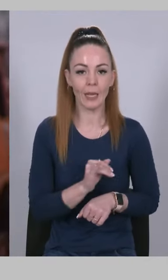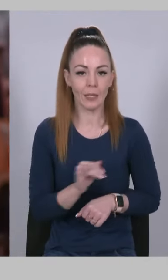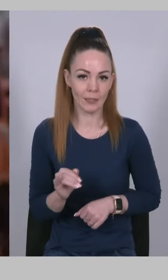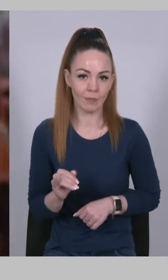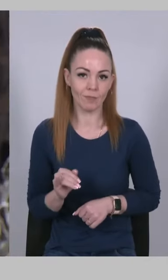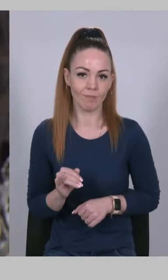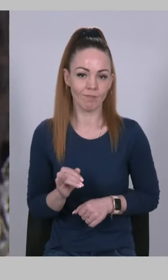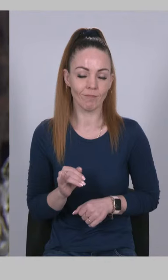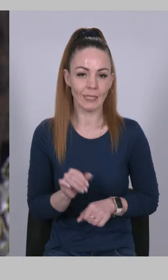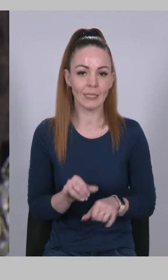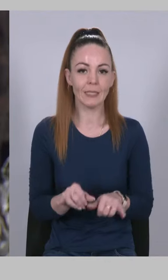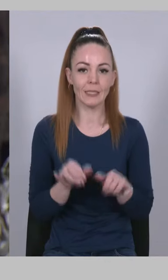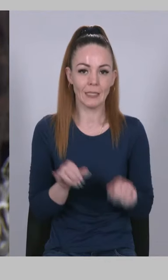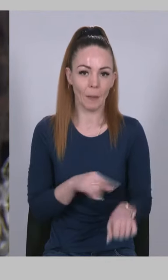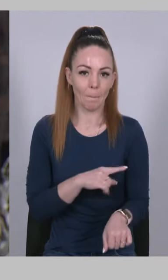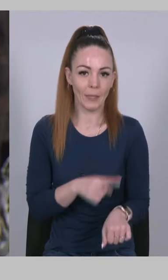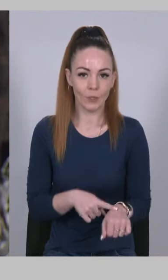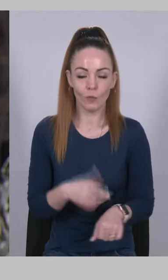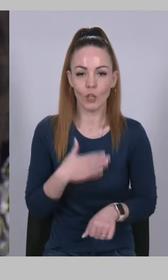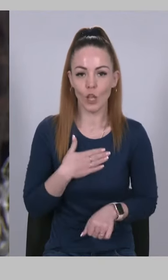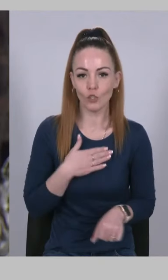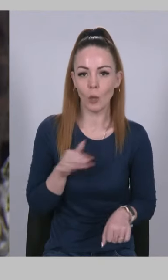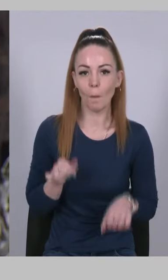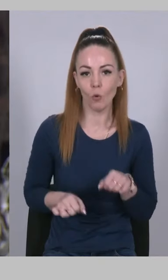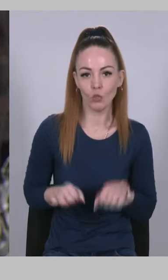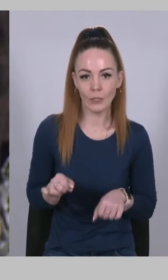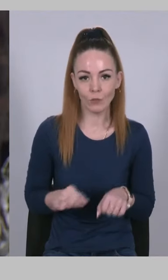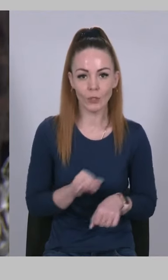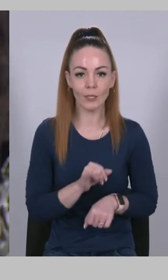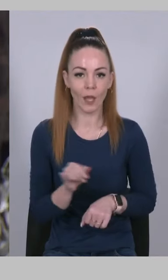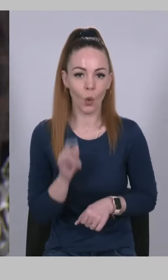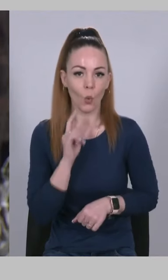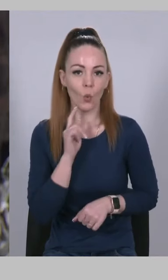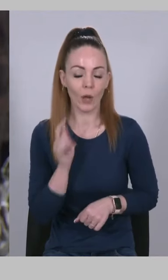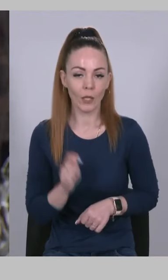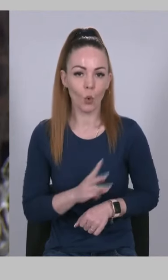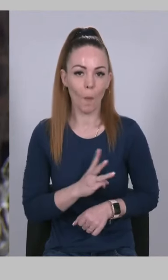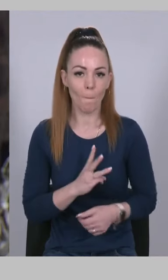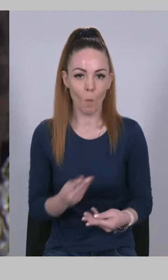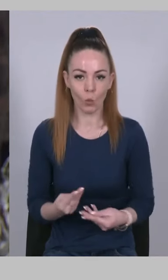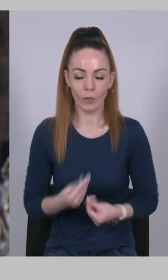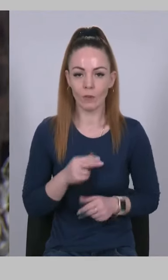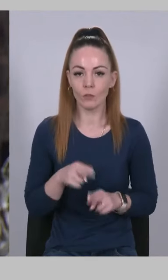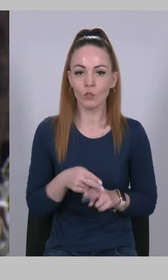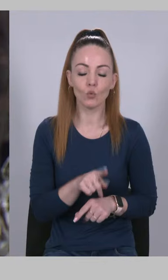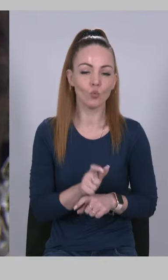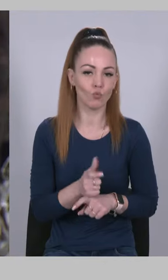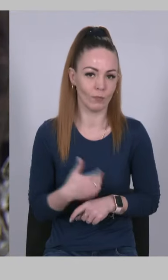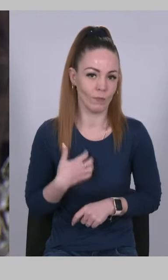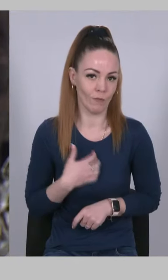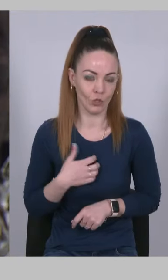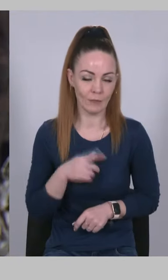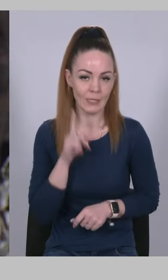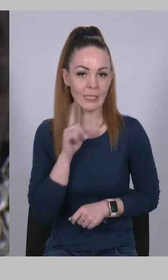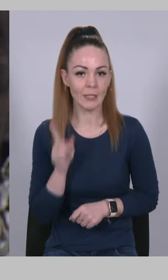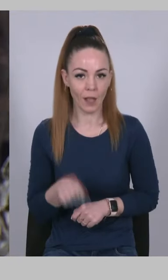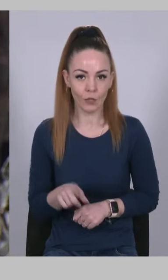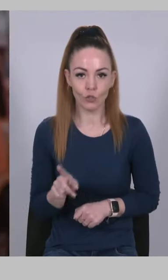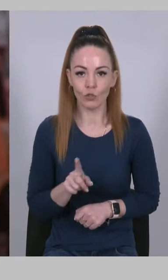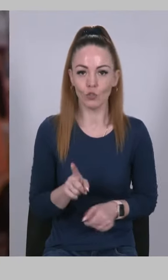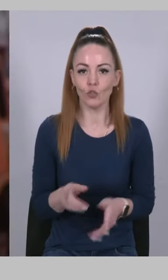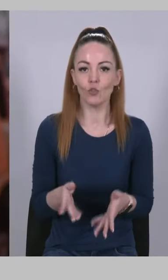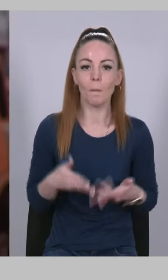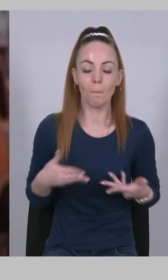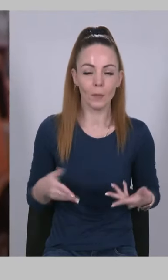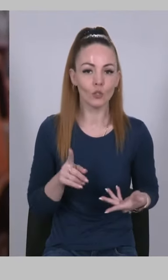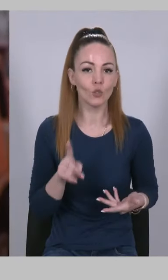змістювати наші можливості та українську мотивацію Це надзвичайно важливо знати, що ми,